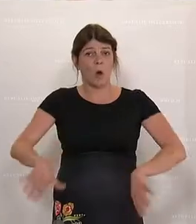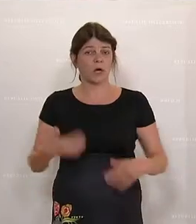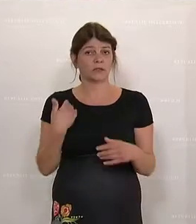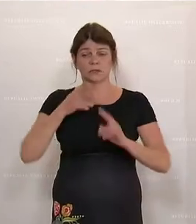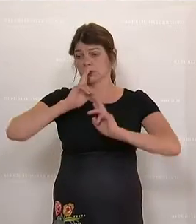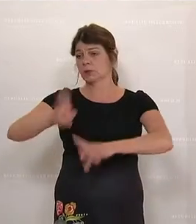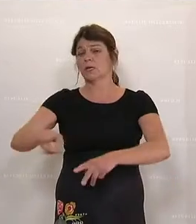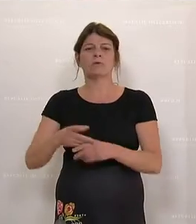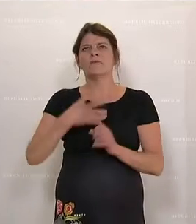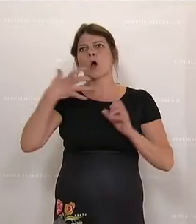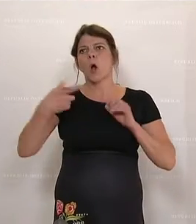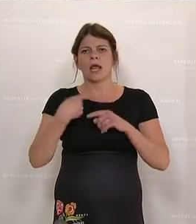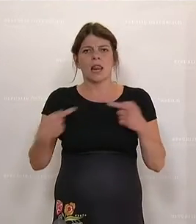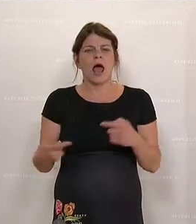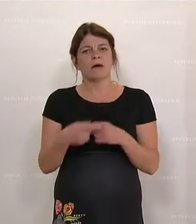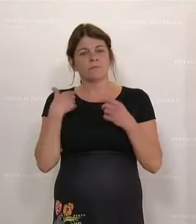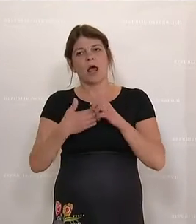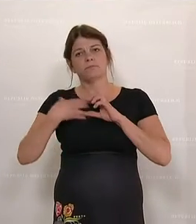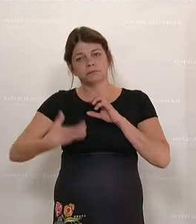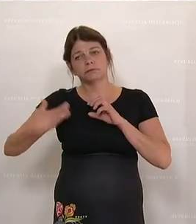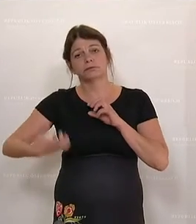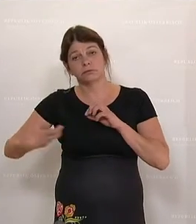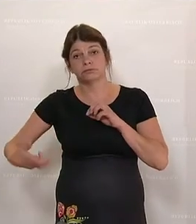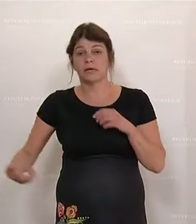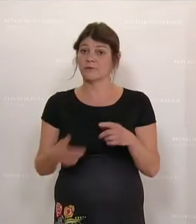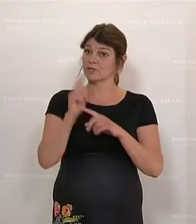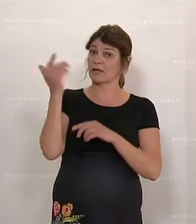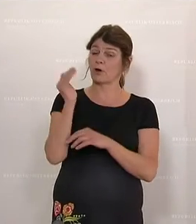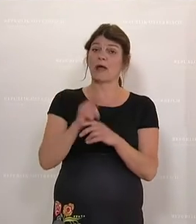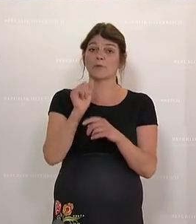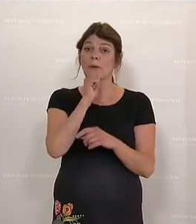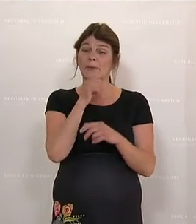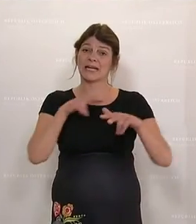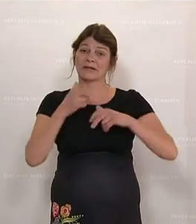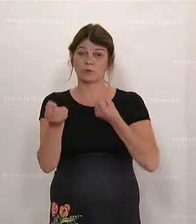wochenlang? Zweiter Lob gilt ja auch für einen grünen Regierungspolitiker,